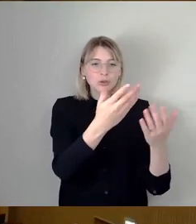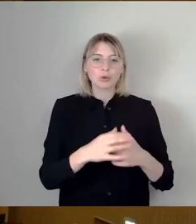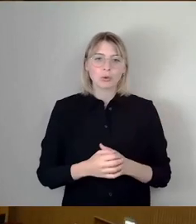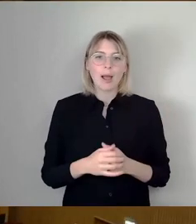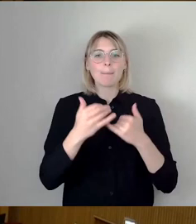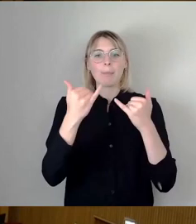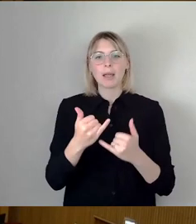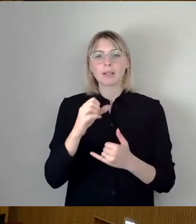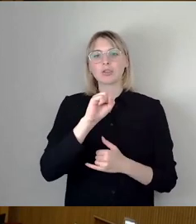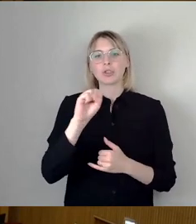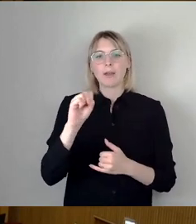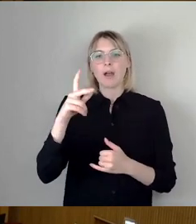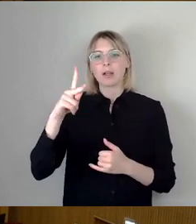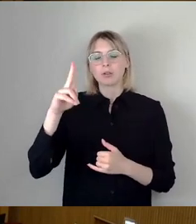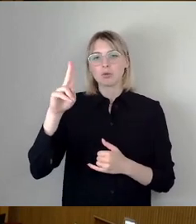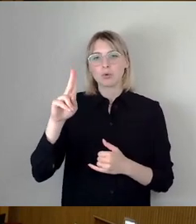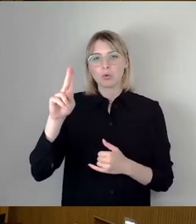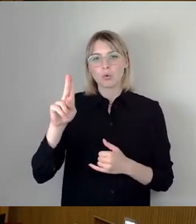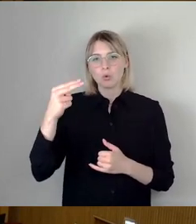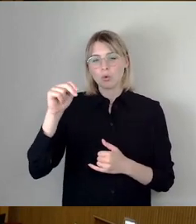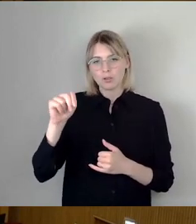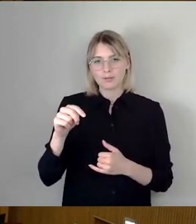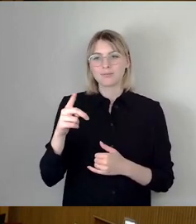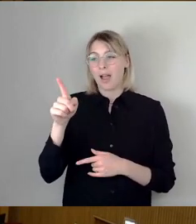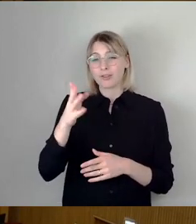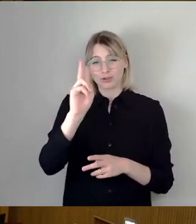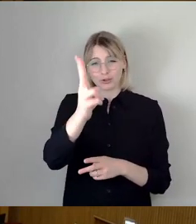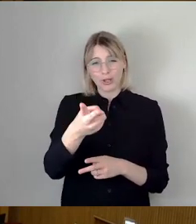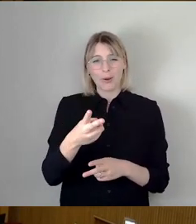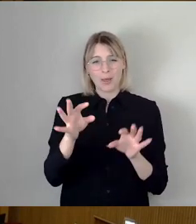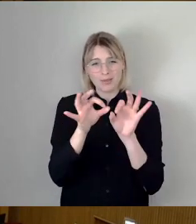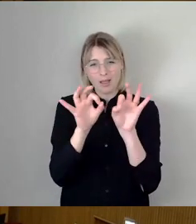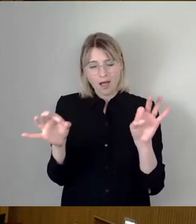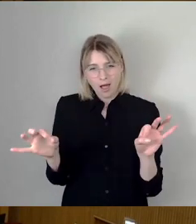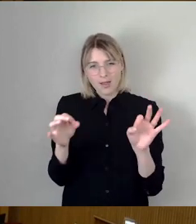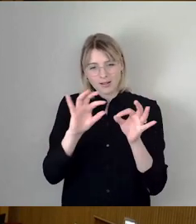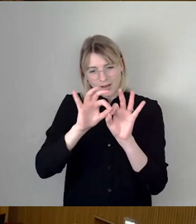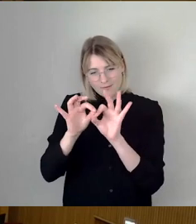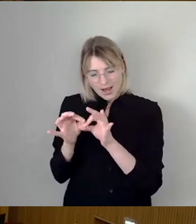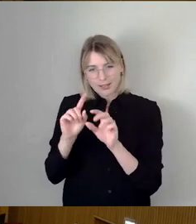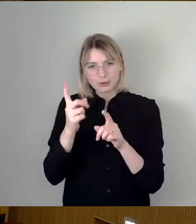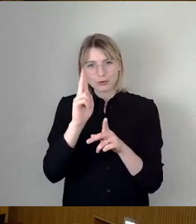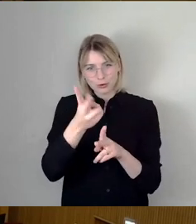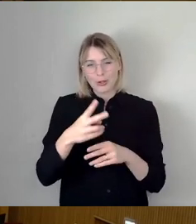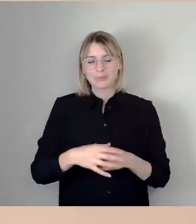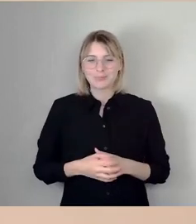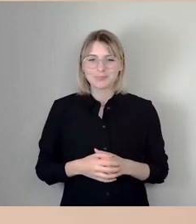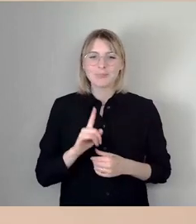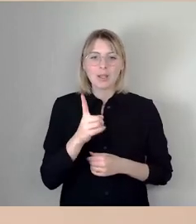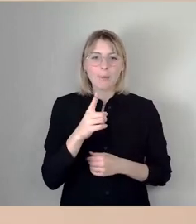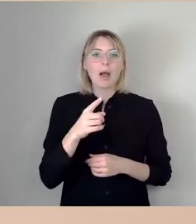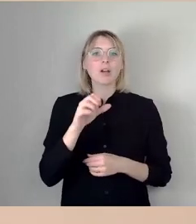Das mit dem Drahtgeflecht kann ich bestätigen. Nein, aber zur Sache, auch weil es Stefan Engel angesprochen hat,